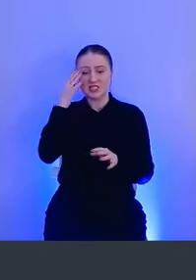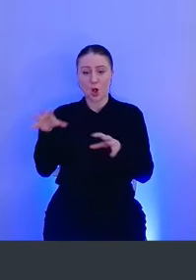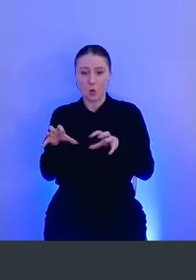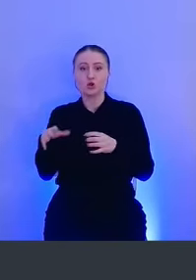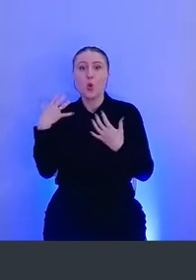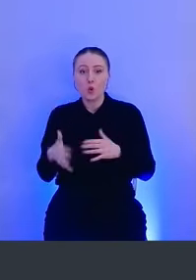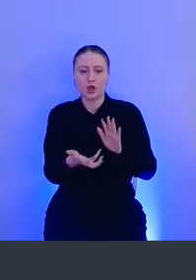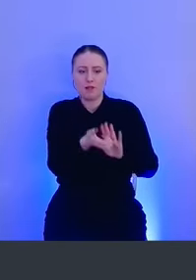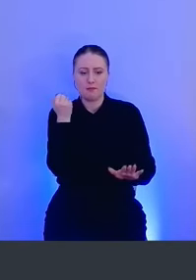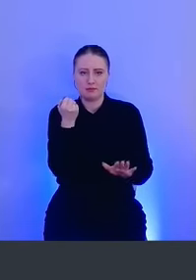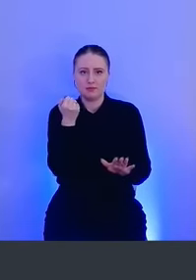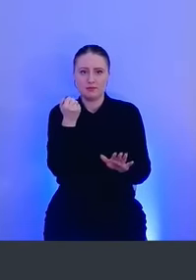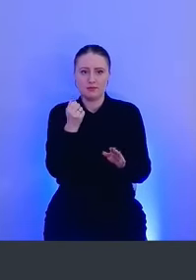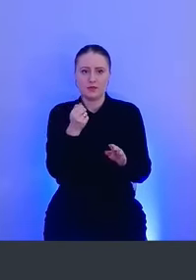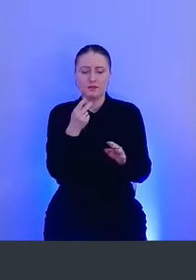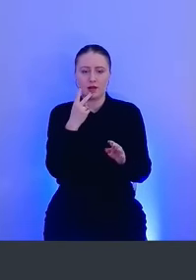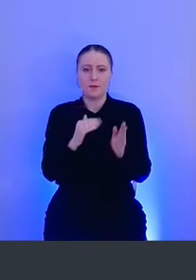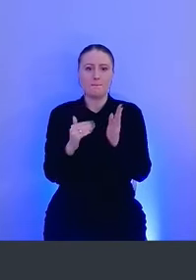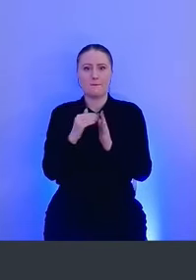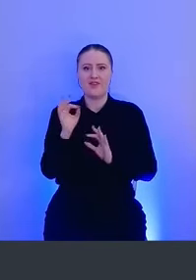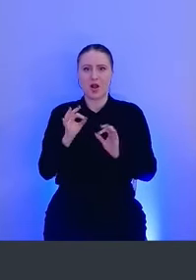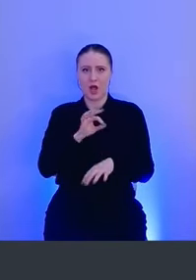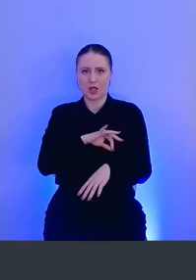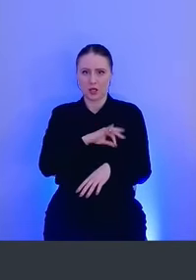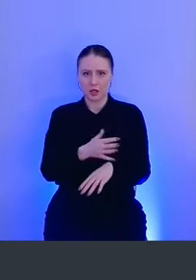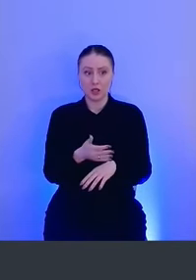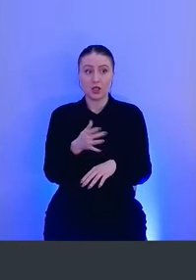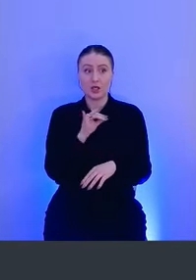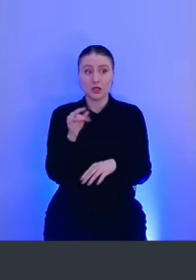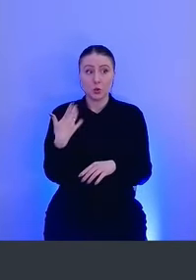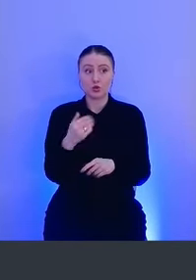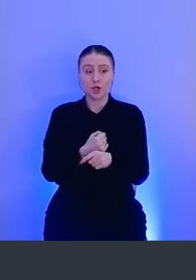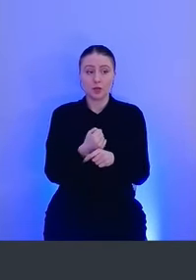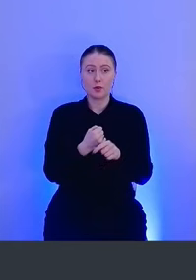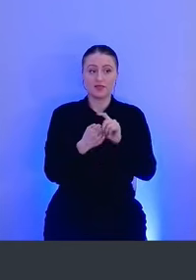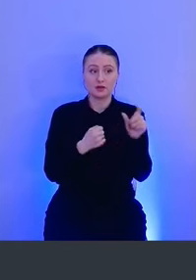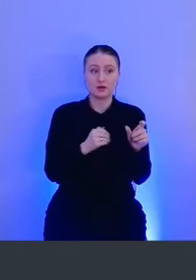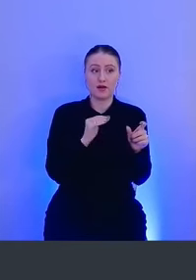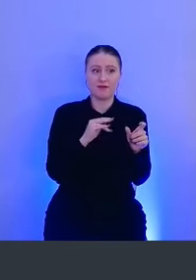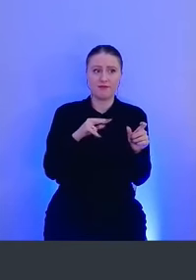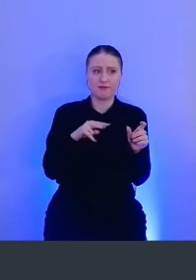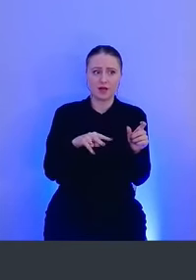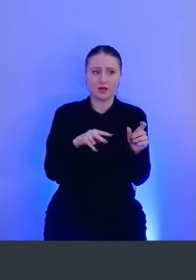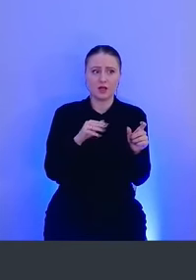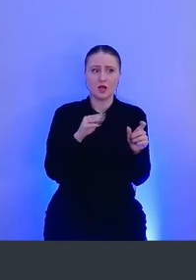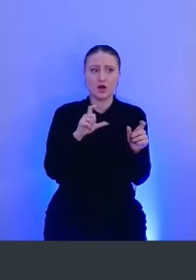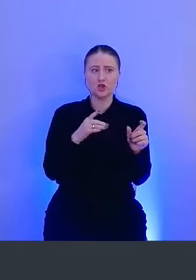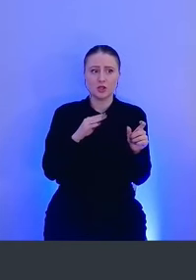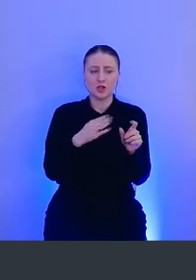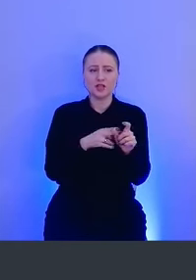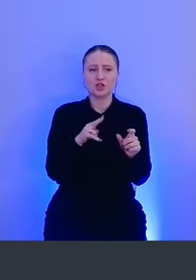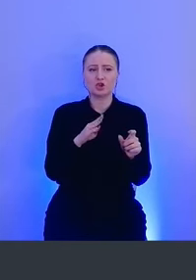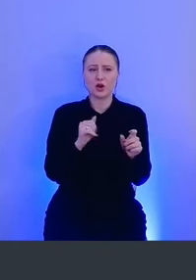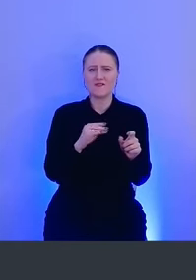получил уже elevated привилегии. В данном случае отрабатывает FL agent, то есть это агент на JavaScript,